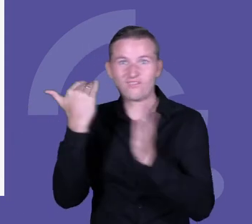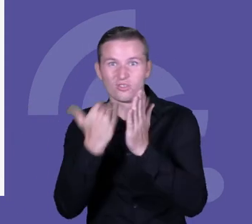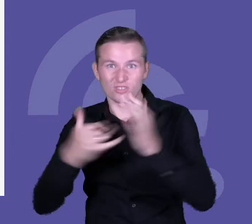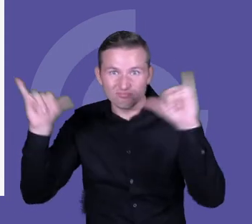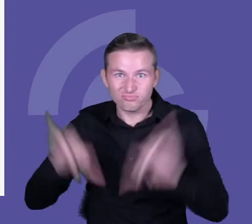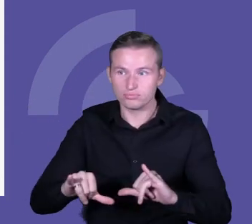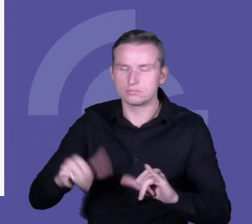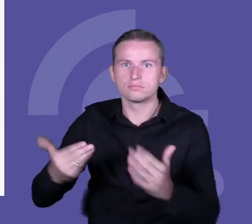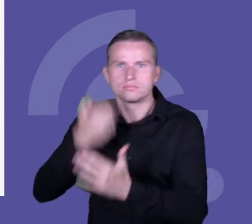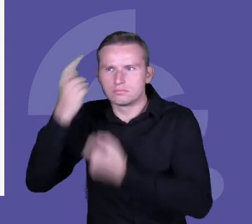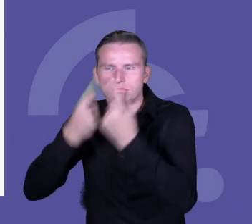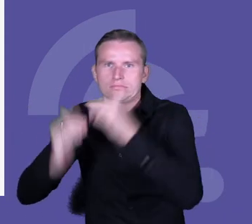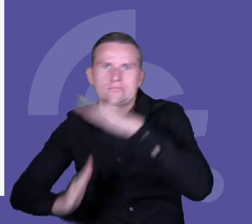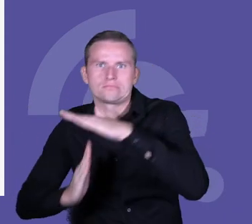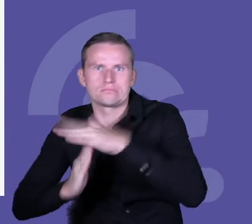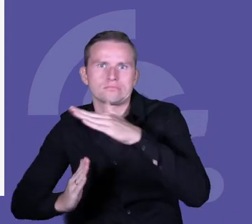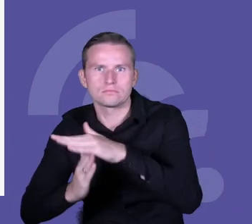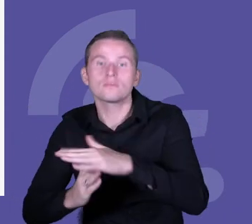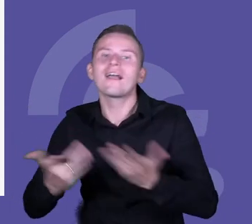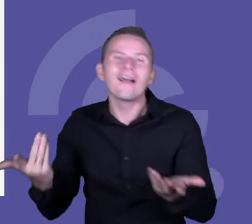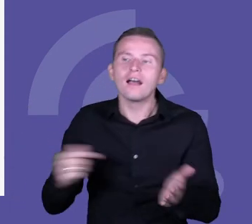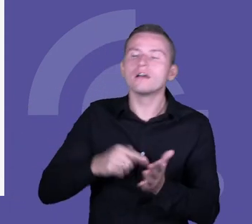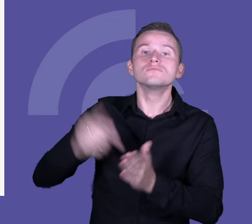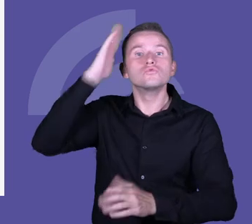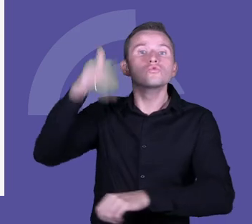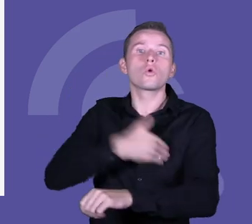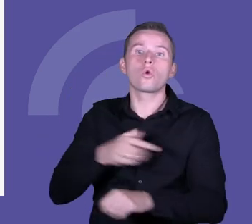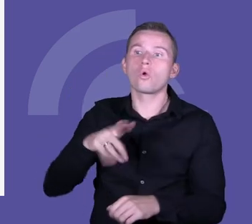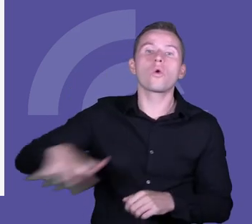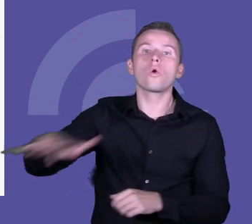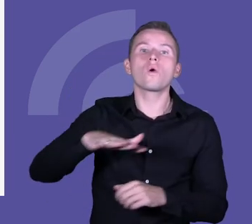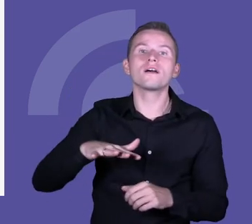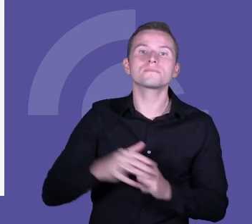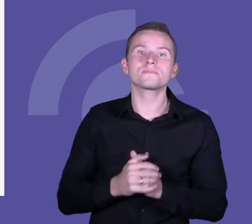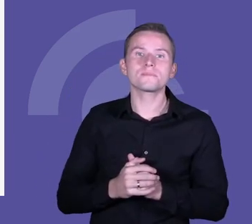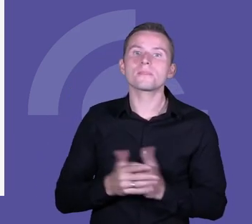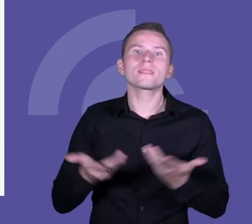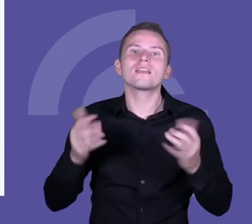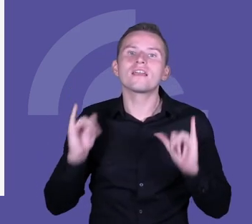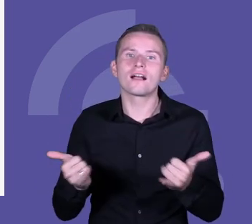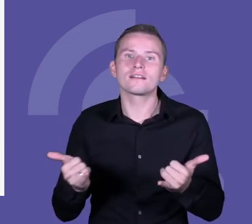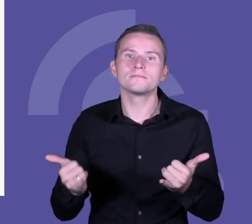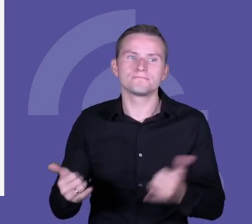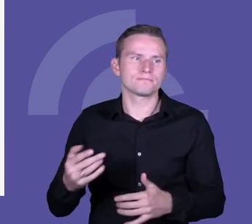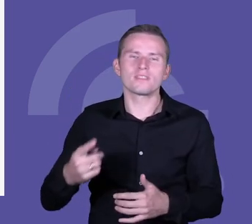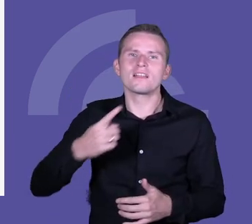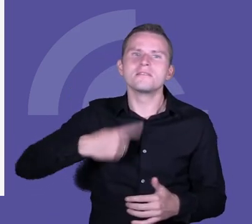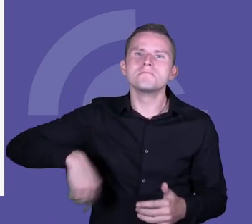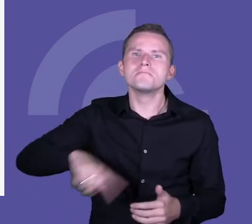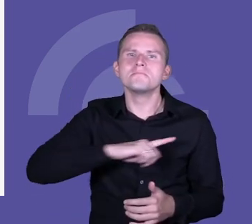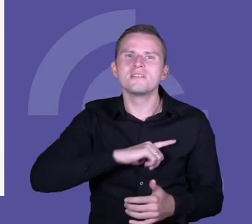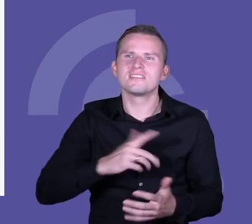mówiąc o relacjach w szkole, a jakie one są. To słynne badanie PISA pokazało, że zobaczcie Państwo, że my jesteśmy gdzieś na końcu